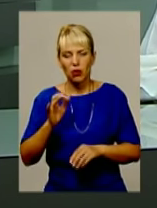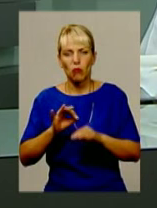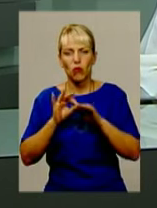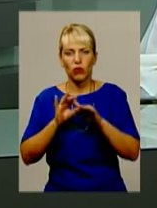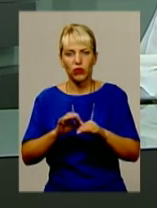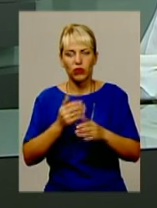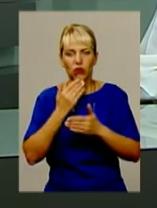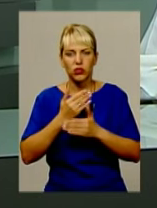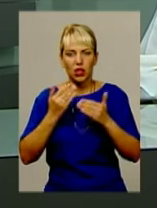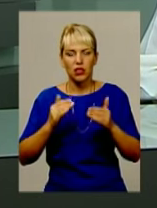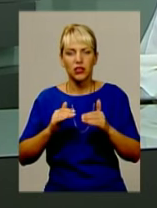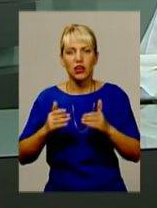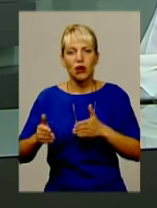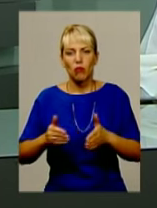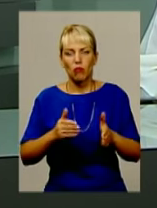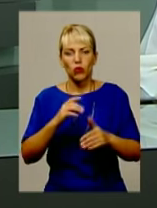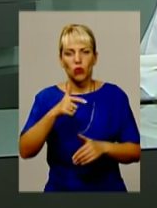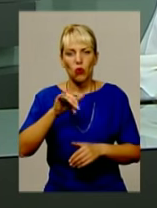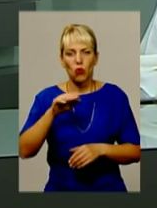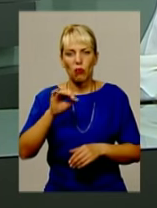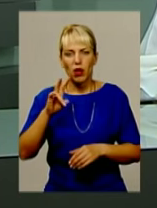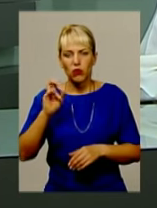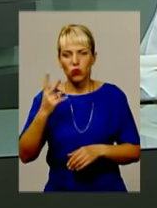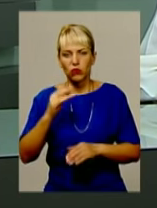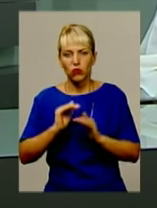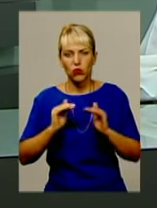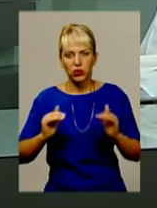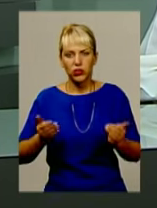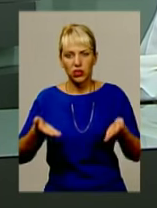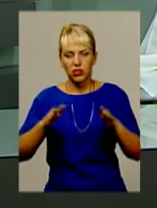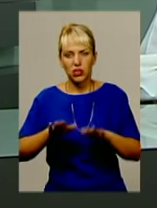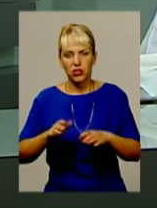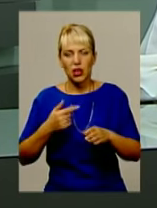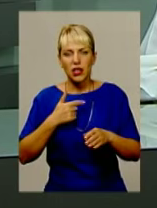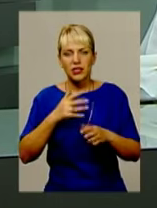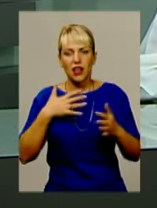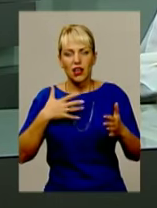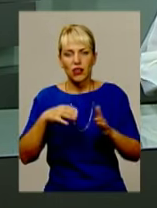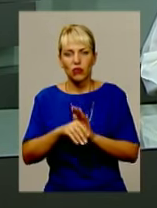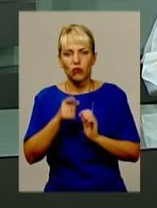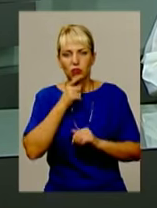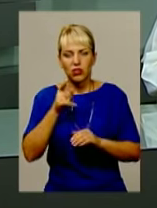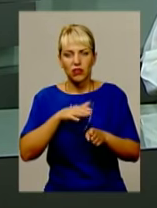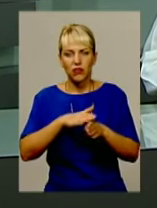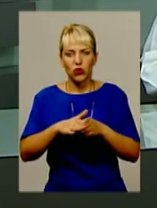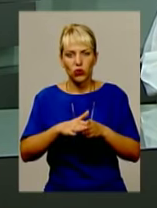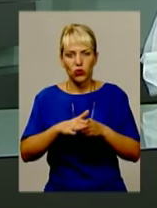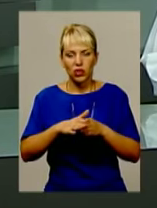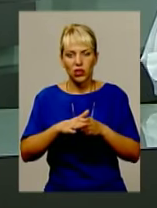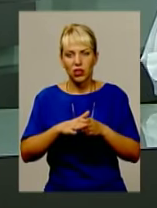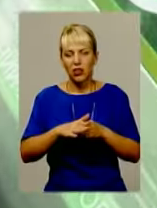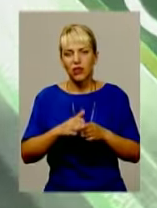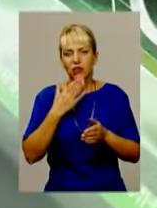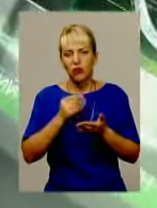Гуманюка. Батько двох дітей загинув під час виконання службових обов'язків в зоні АТО на Донеччині 26 серпня.